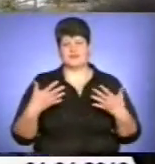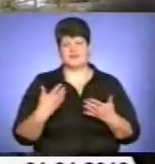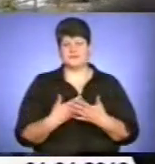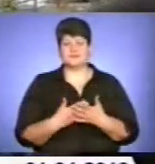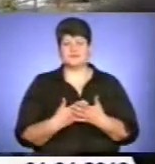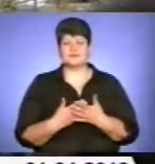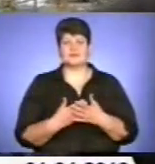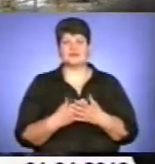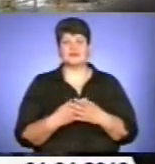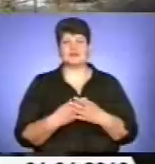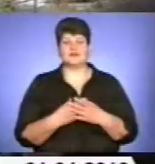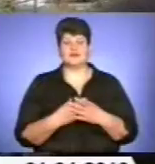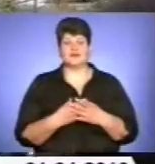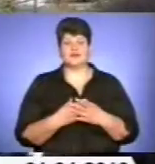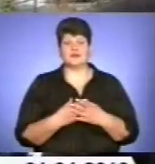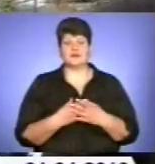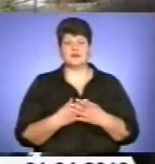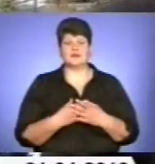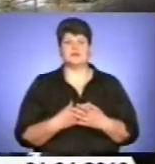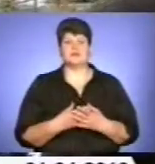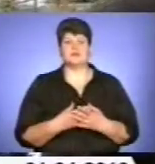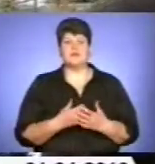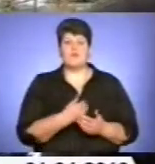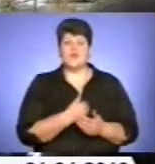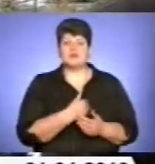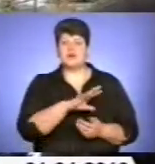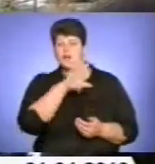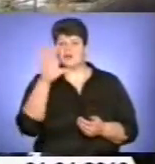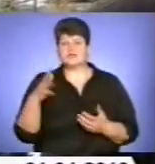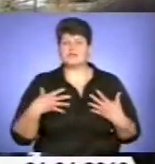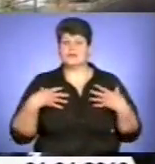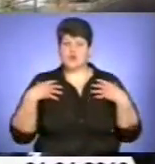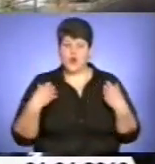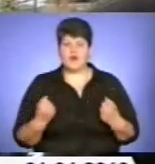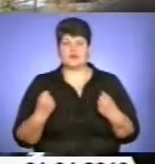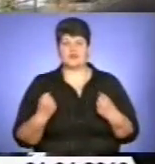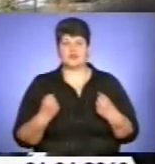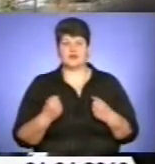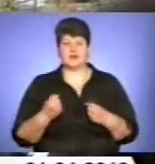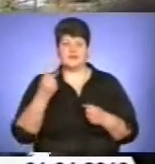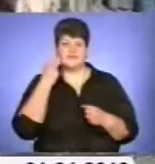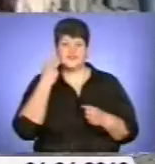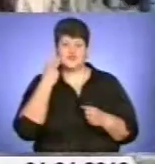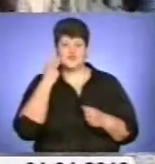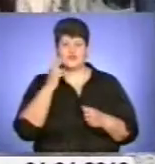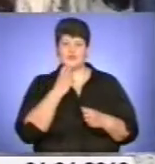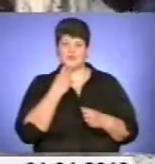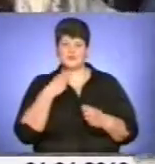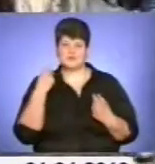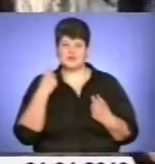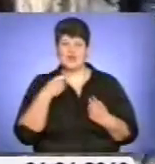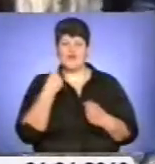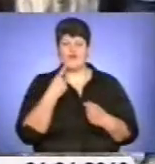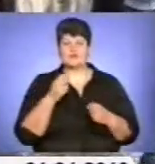що побажаю усім здоров'ячка і вічної усмішки. Як стверджують